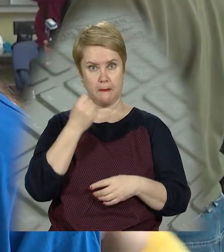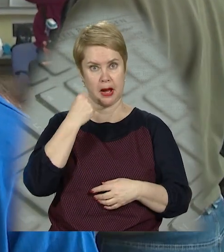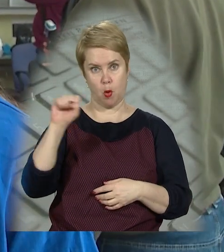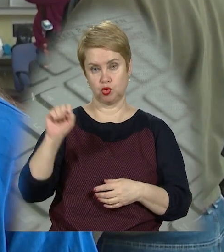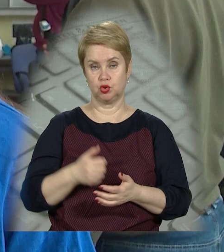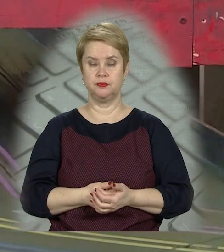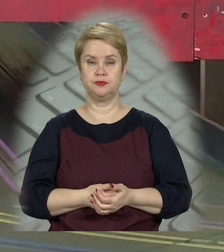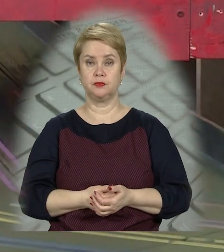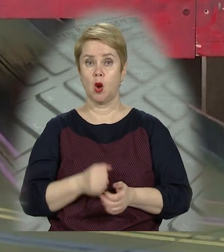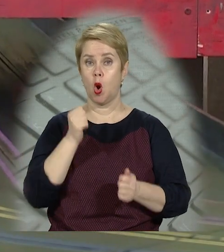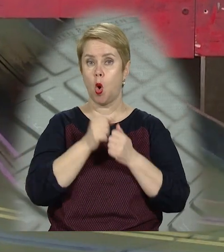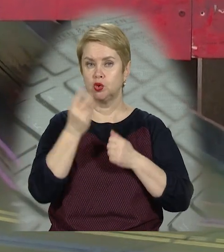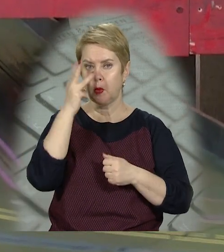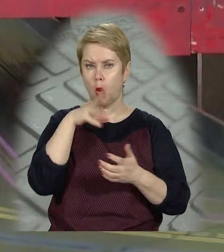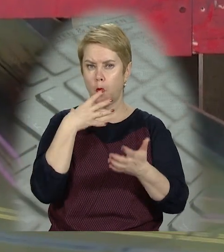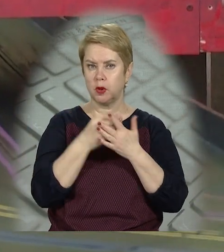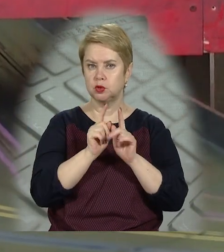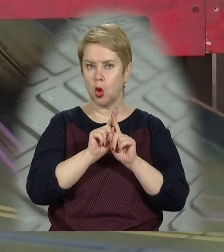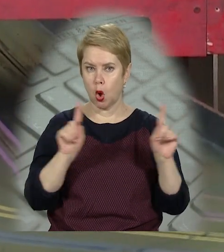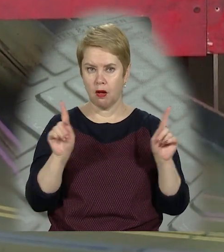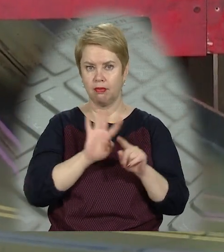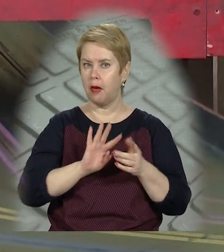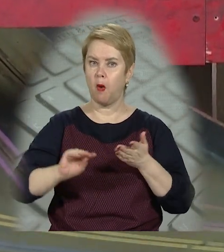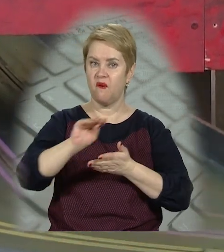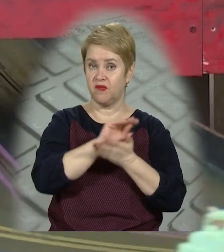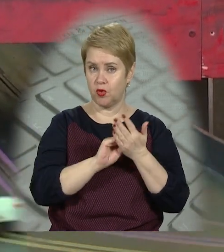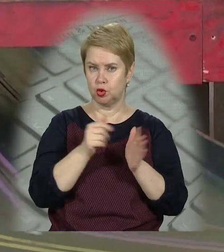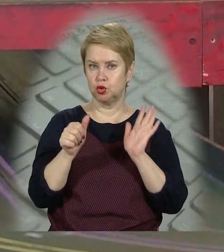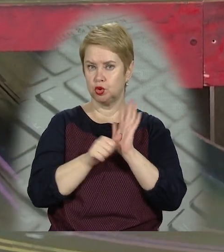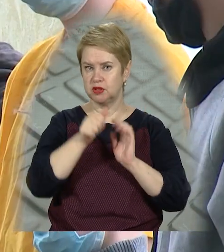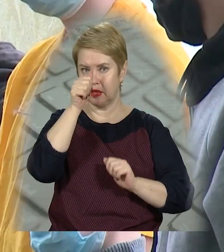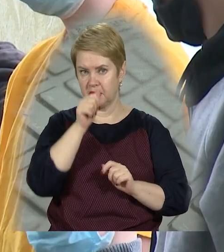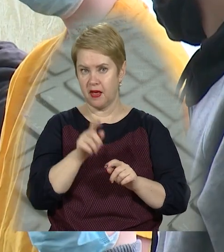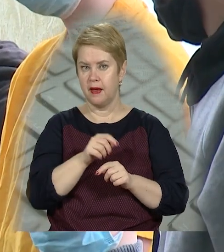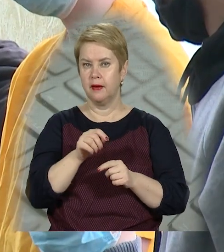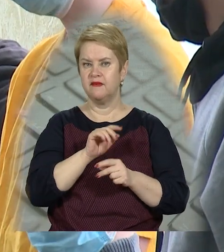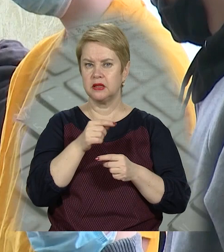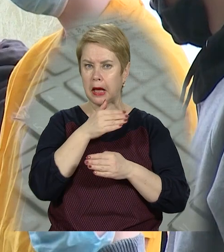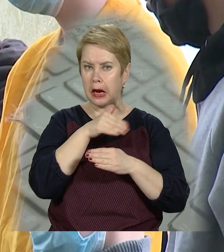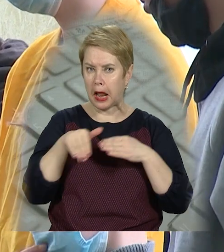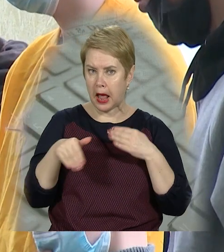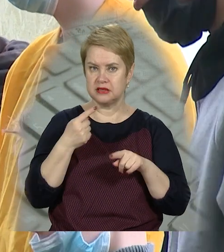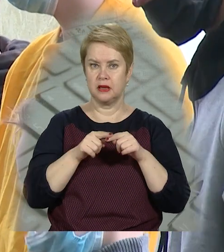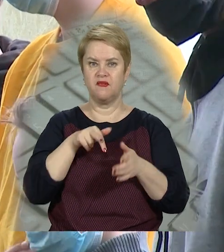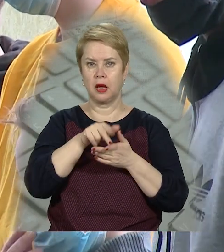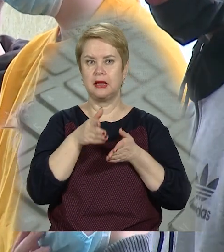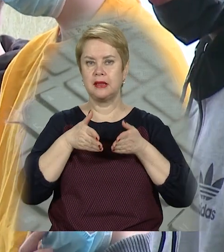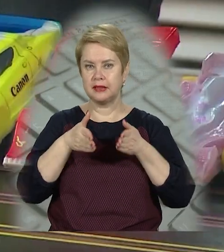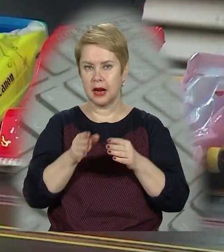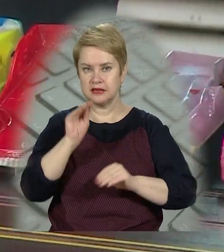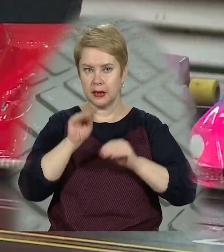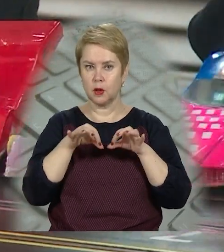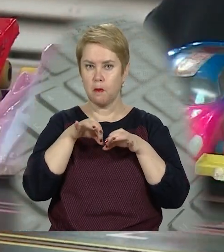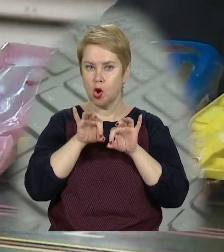переможеш. Кожна модель по-своєму особлива і неповторна. Понад шість місяців від креслення до першого виходу на трасу діти